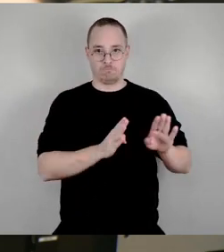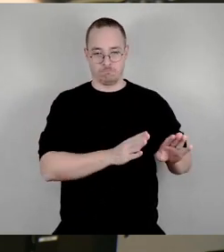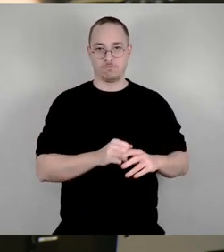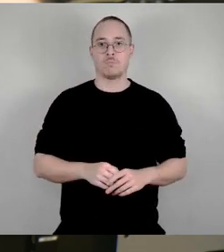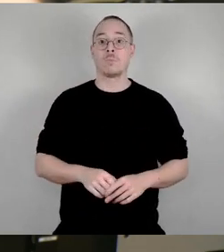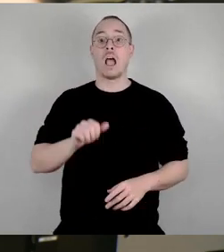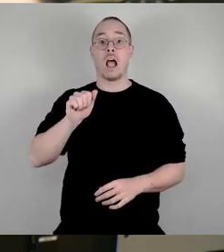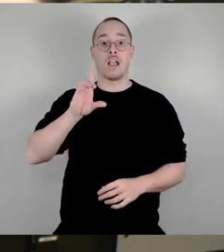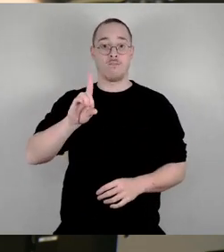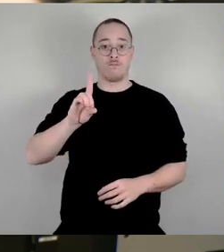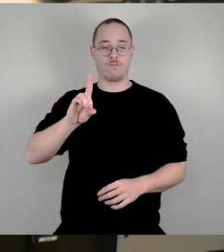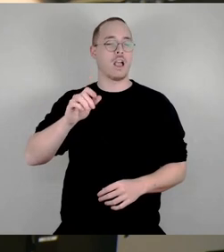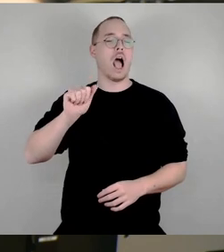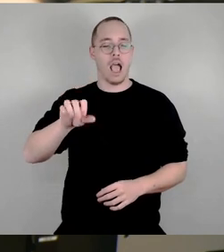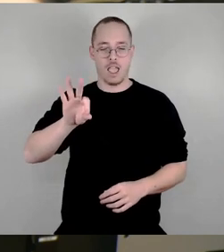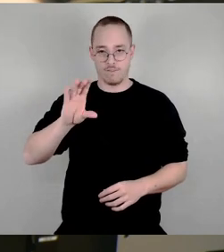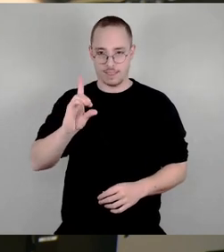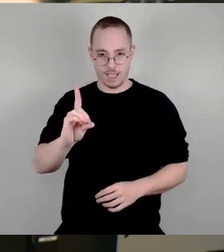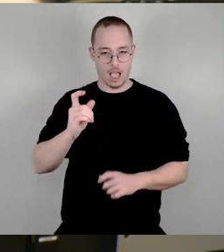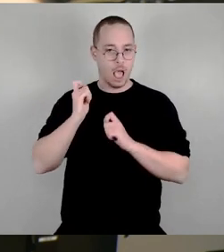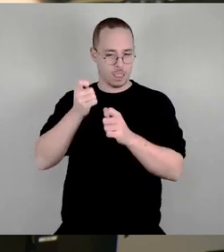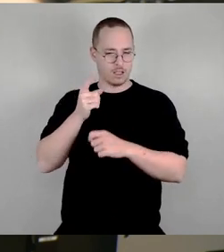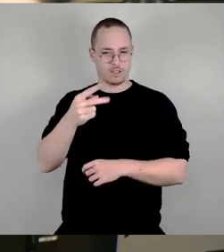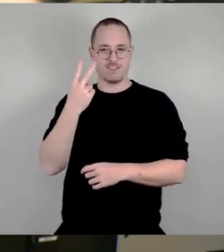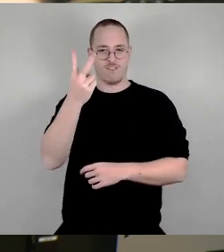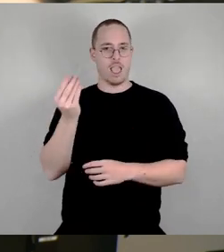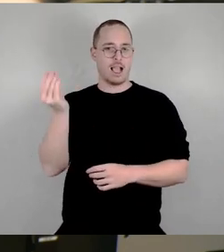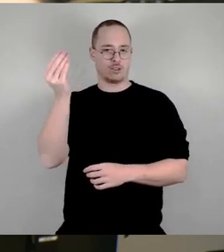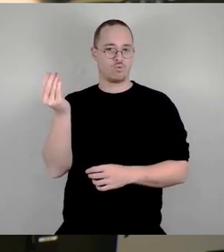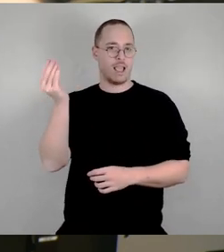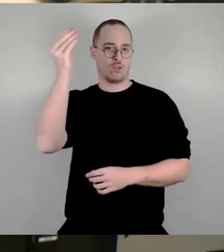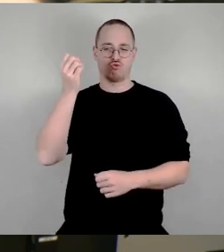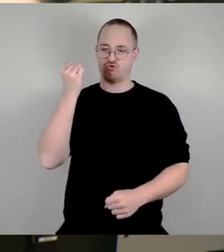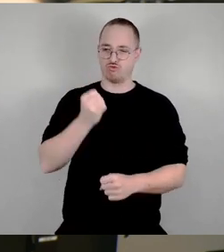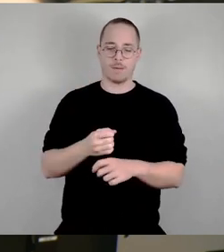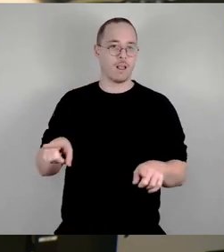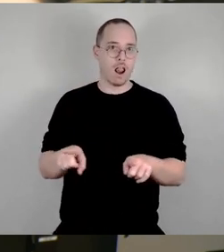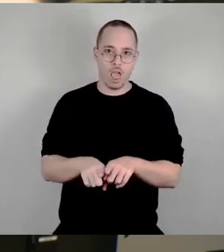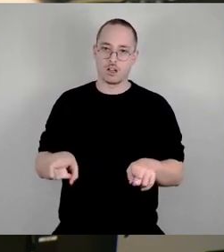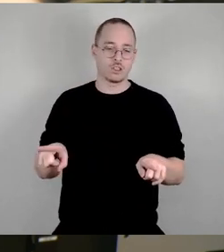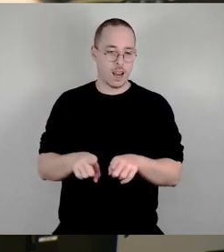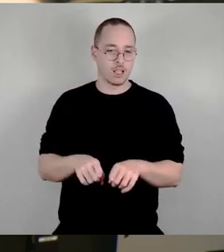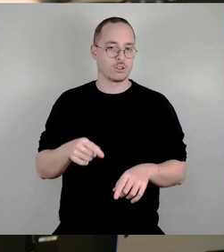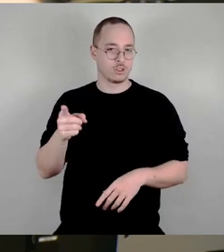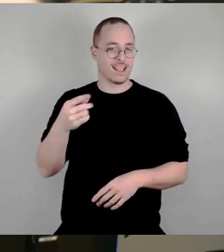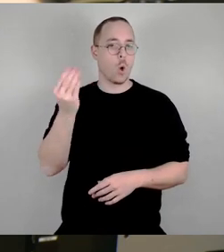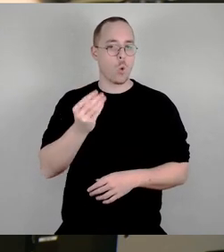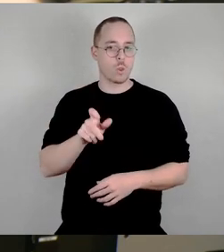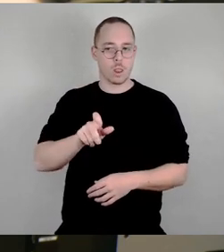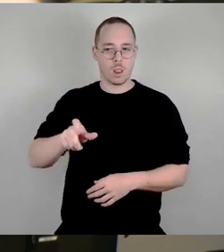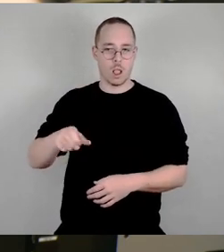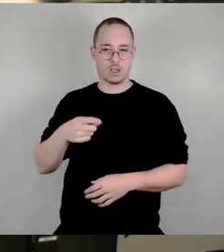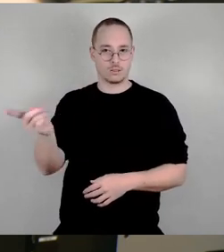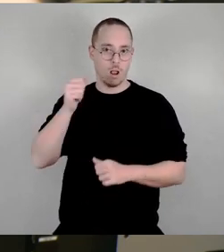Ergänzungen noch mal angeht, was die immer wieder gleichen Künstler angeht, das halte ich ehrlich